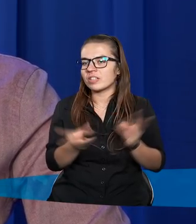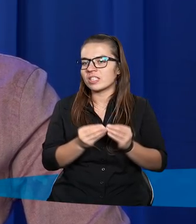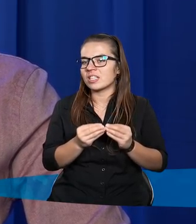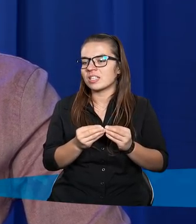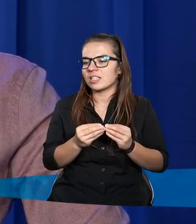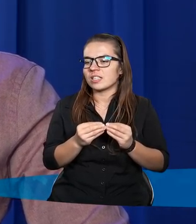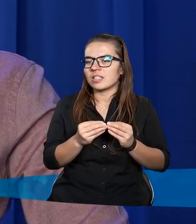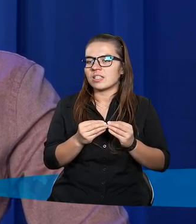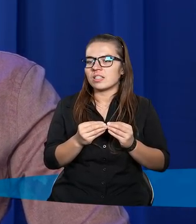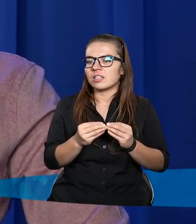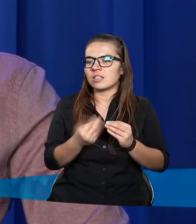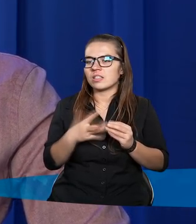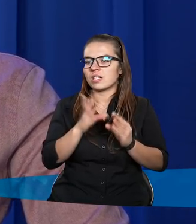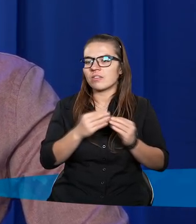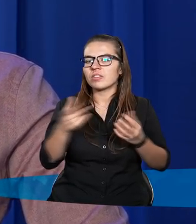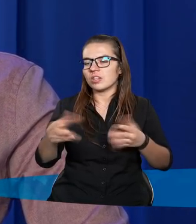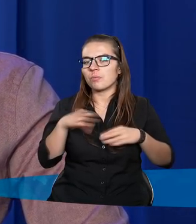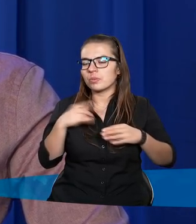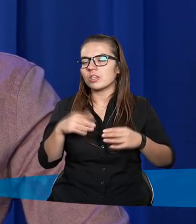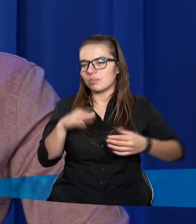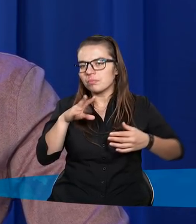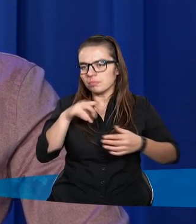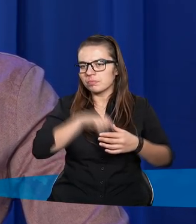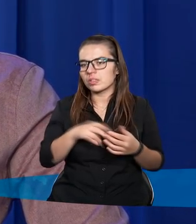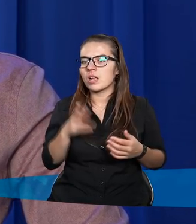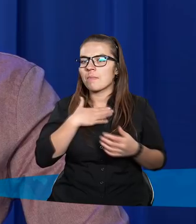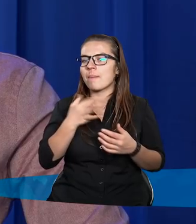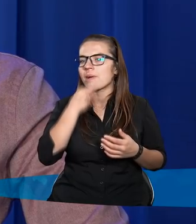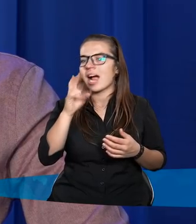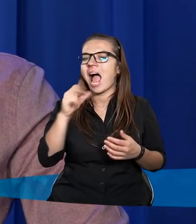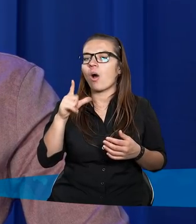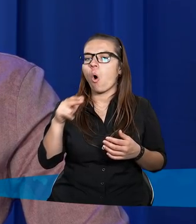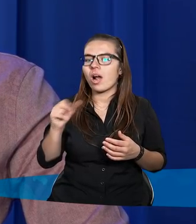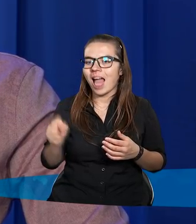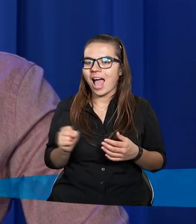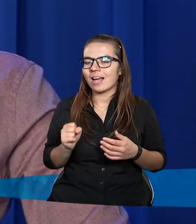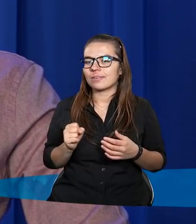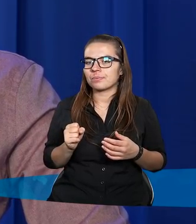to ujęło. Mamy pytanie Karola.